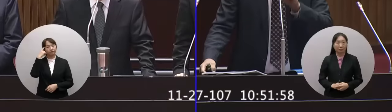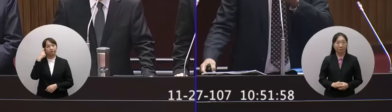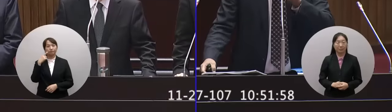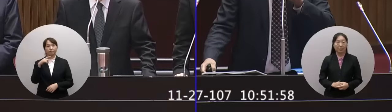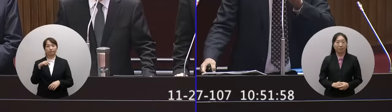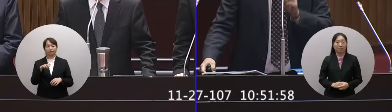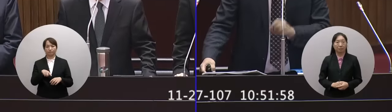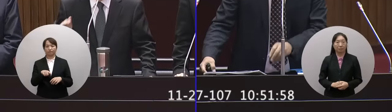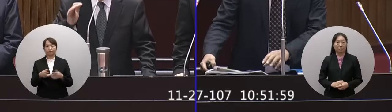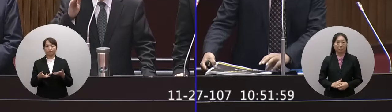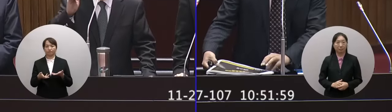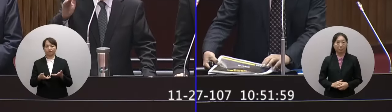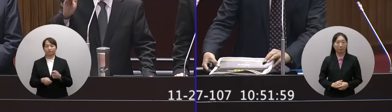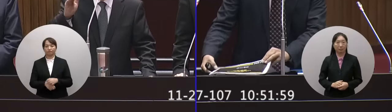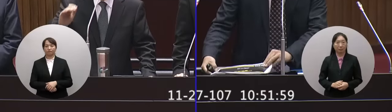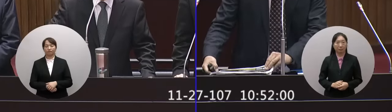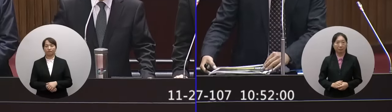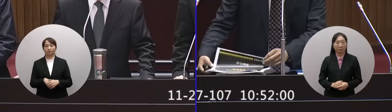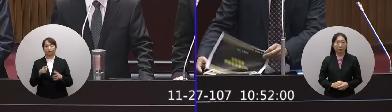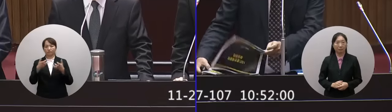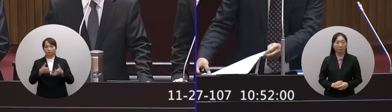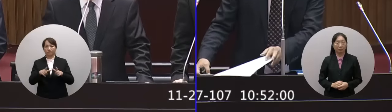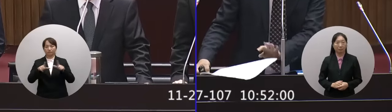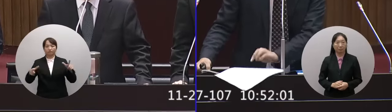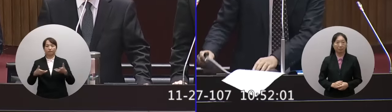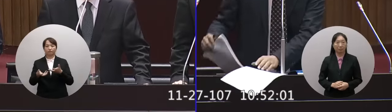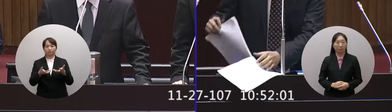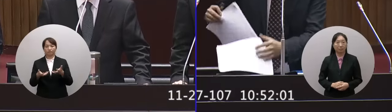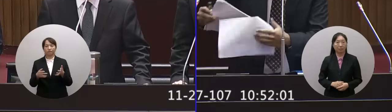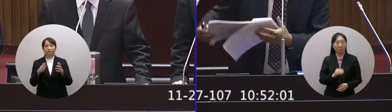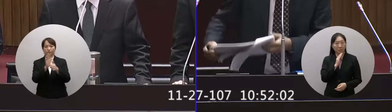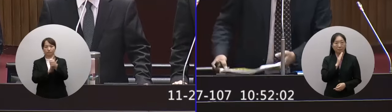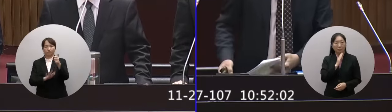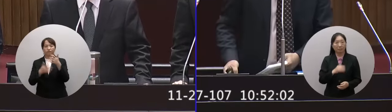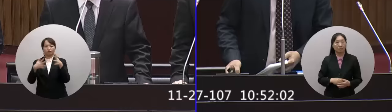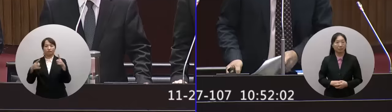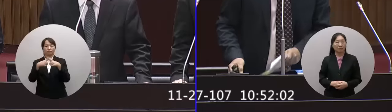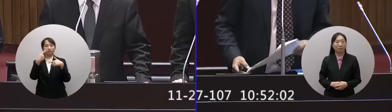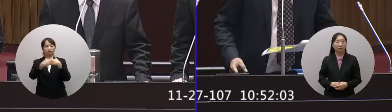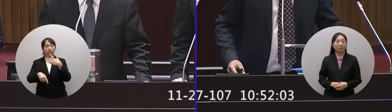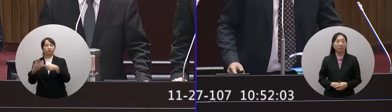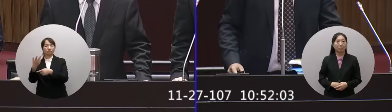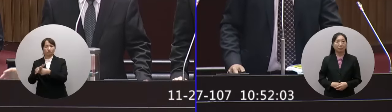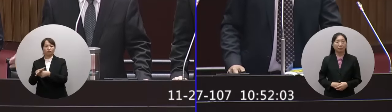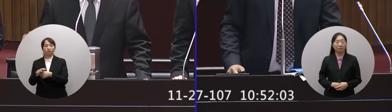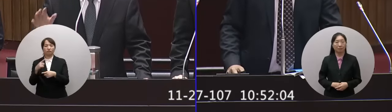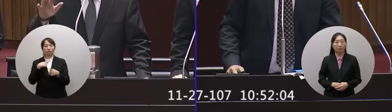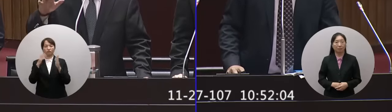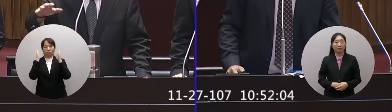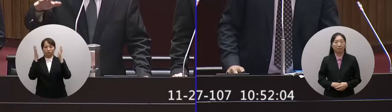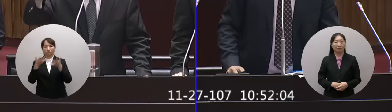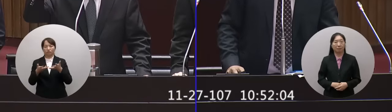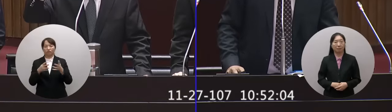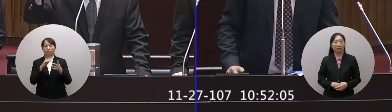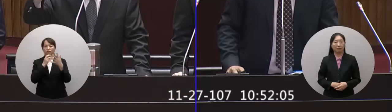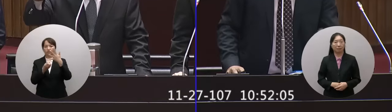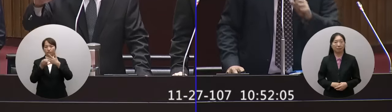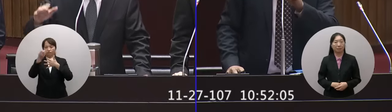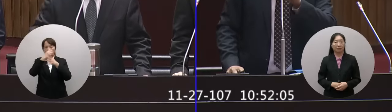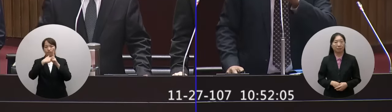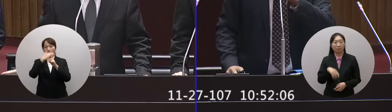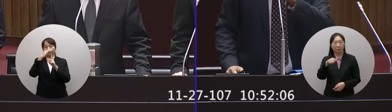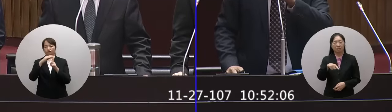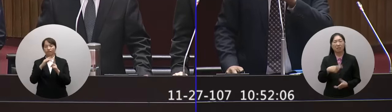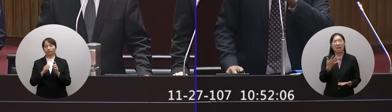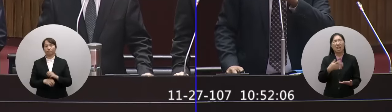我覺得因為這是一個重大事故造成多人傷亡所以行政院是以積極的態度提升調查的成